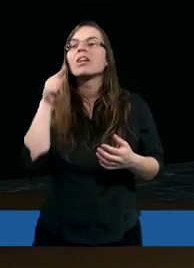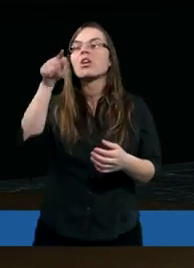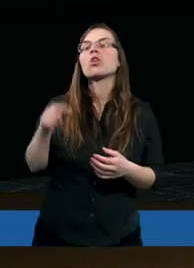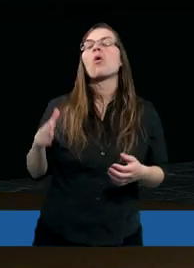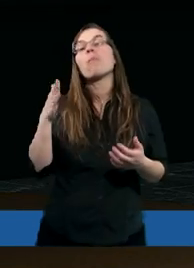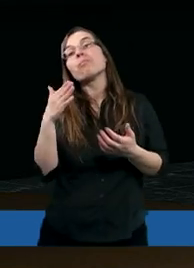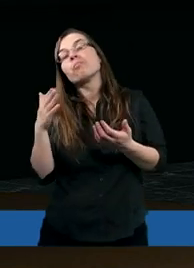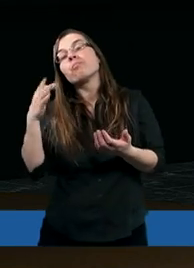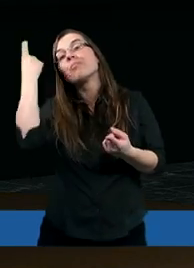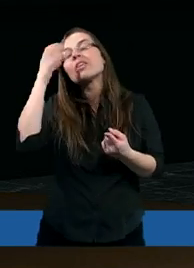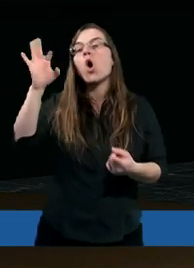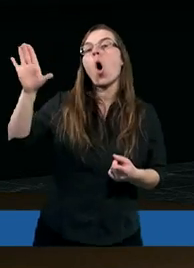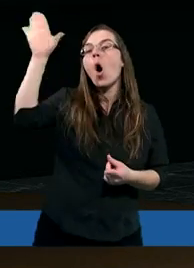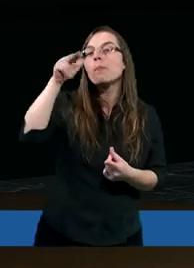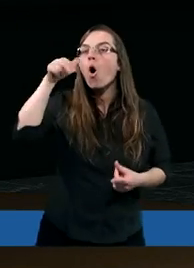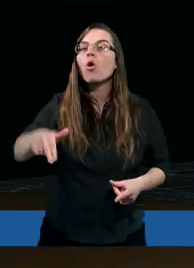komuś o Bogu,